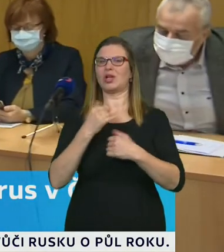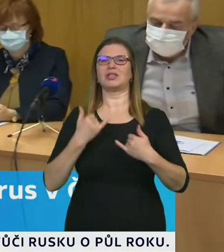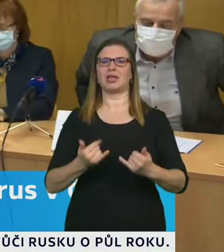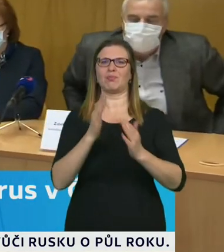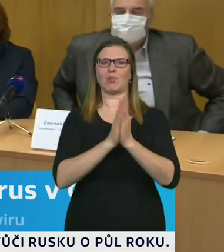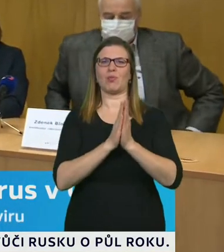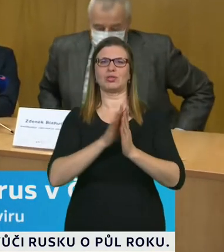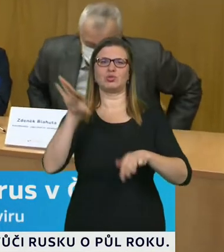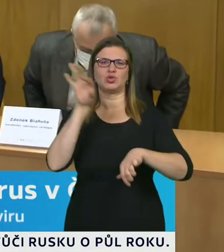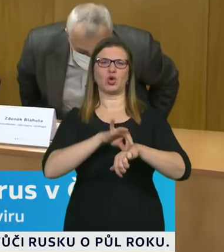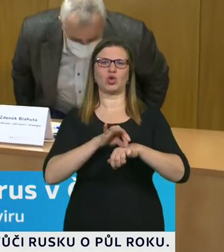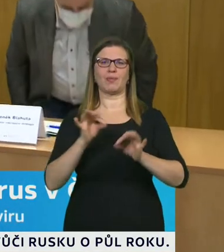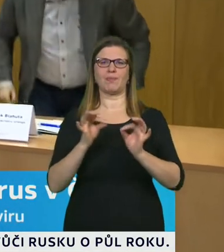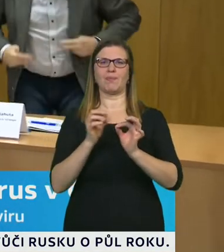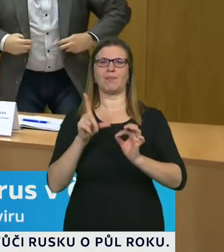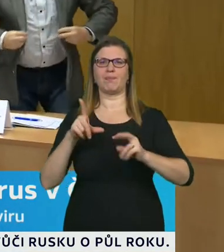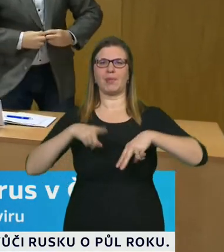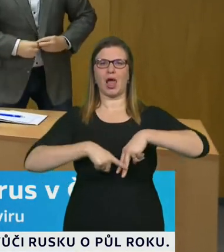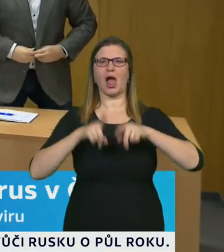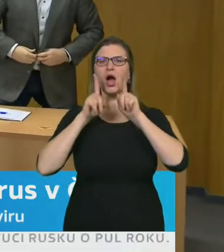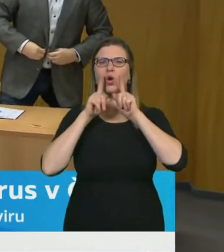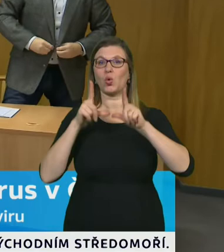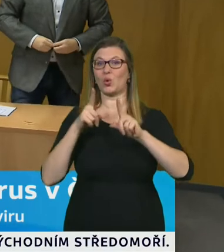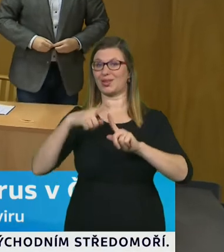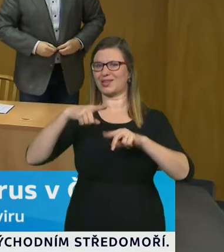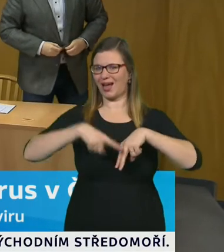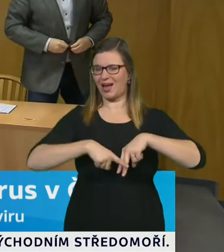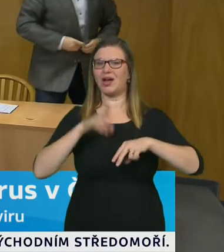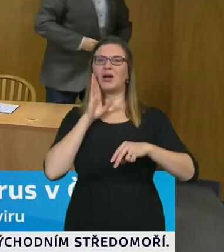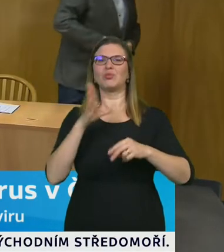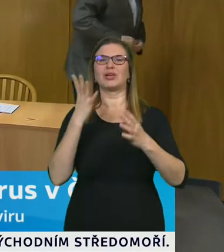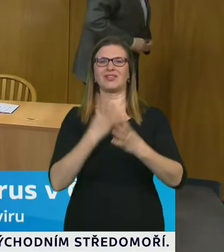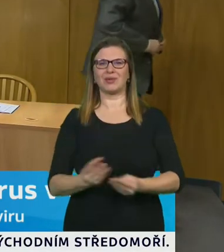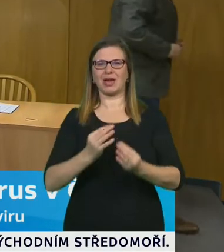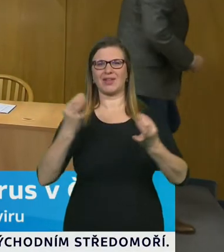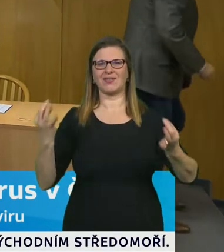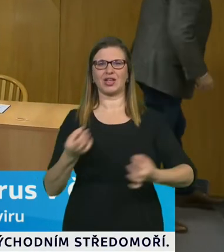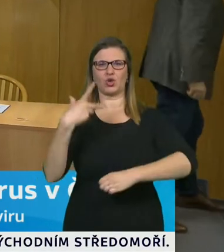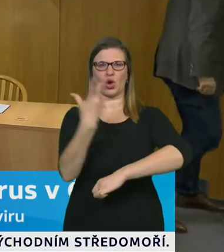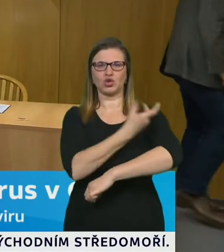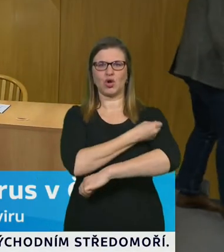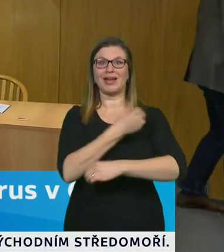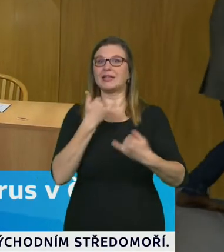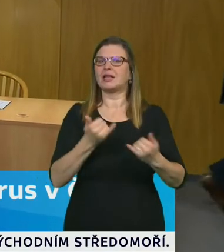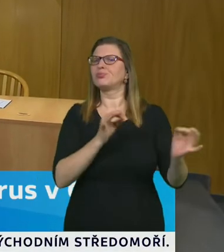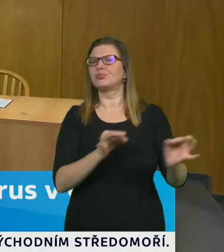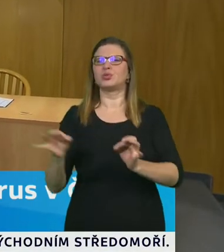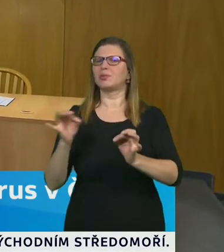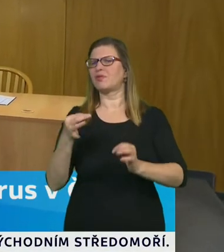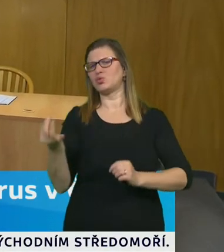informoval o aktuálních detailech přípravy na očkování, protože znovu říkám, očkování, které je